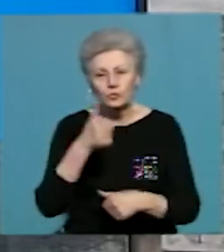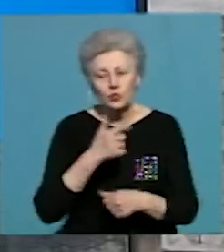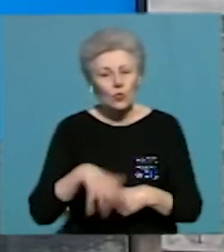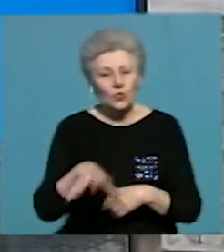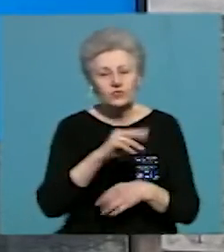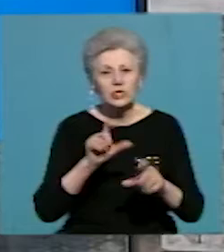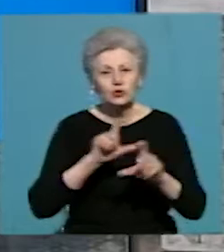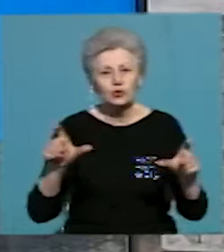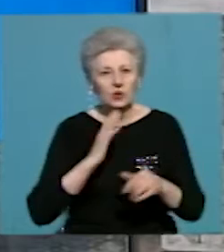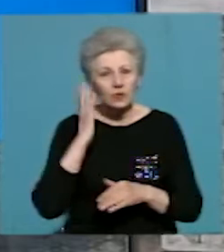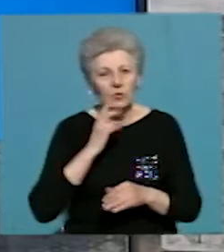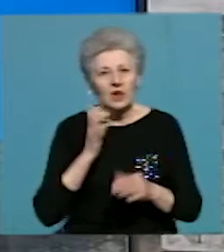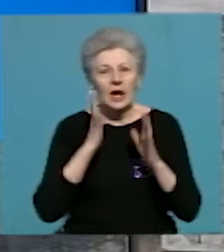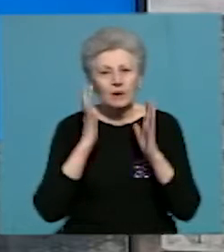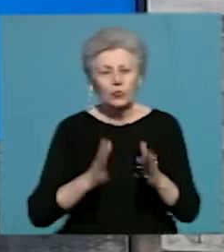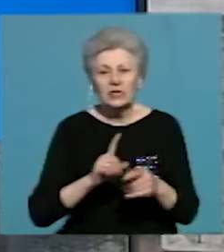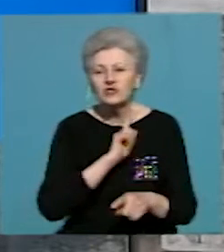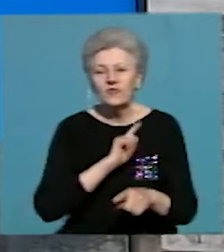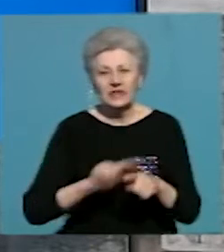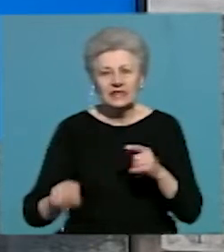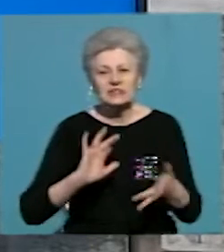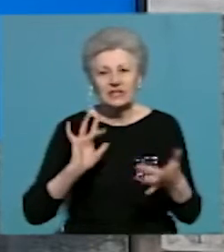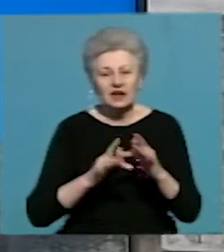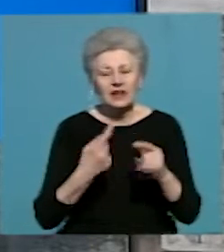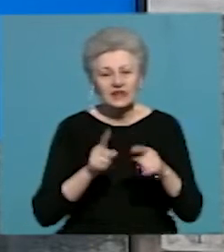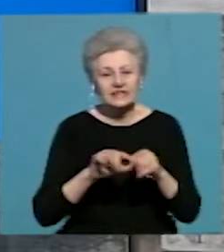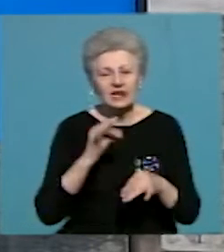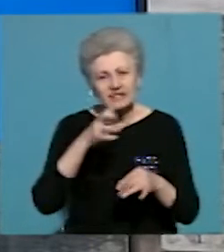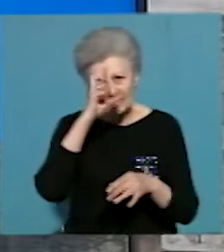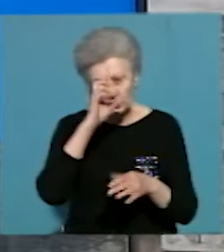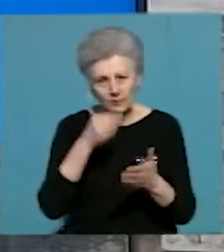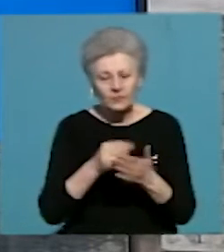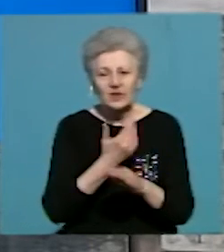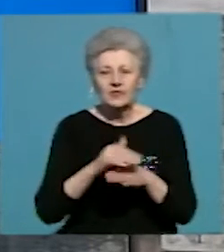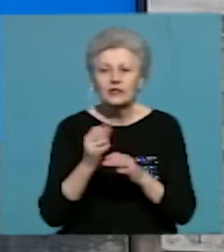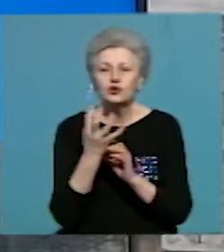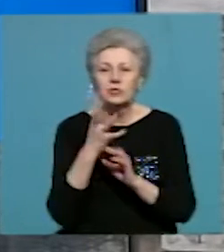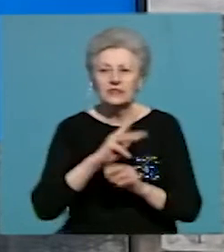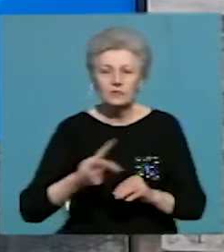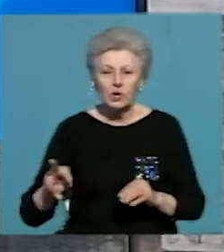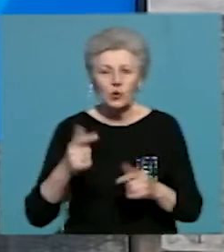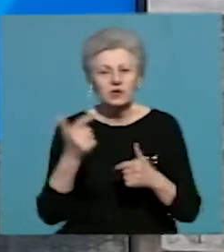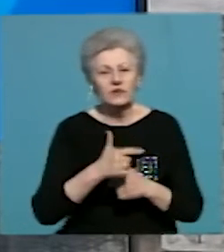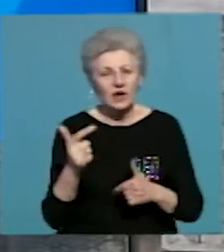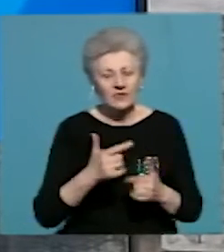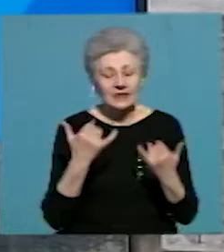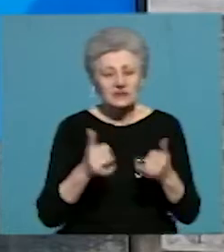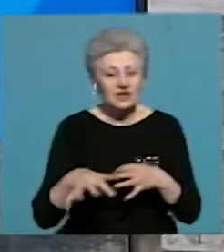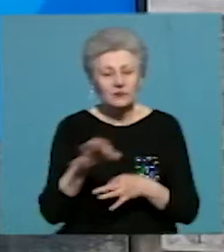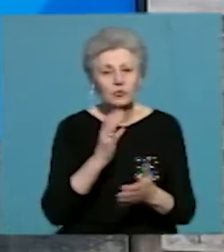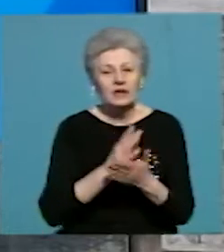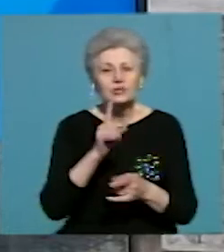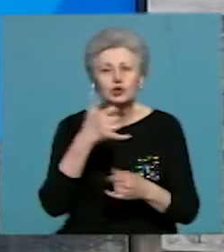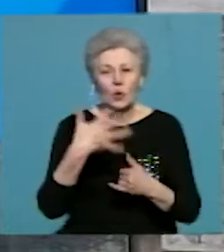всіх школах Буковини буде швидкісний інтернет. На це з державного бюджету виділили 14 мільйонів гривень. Зараз в області понад 150